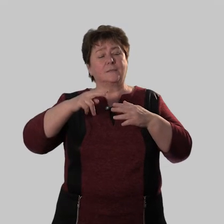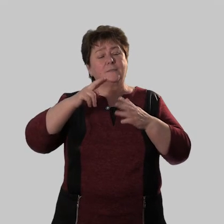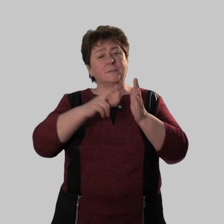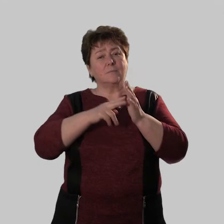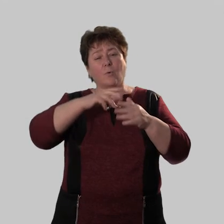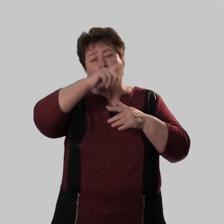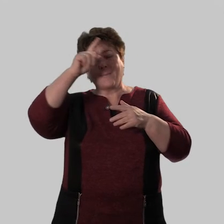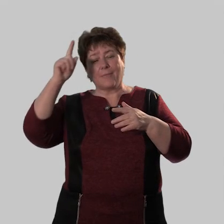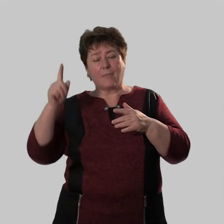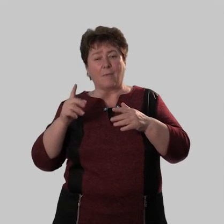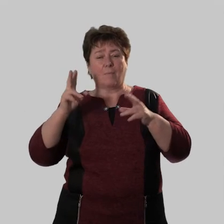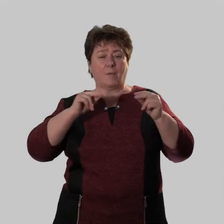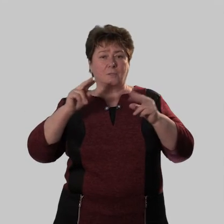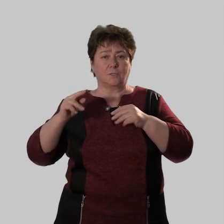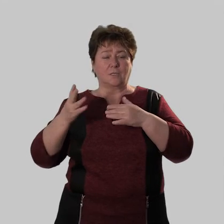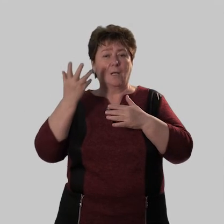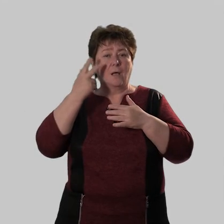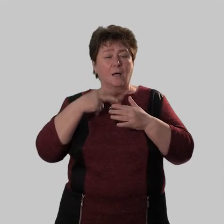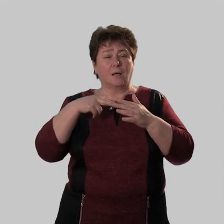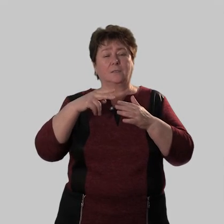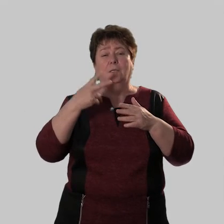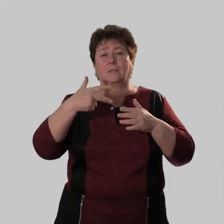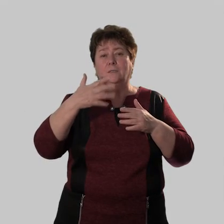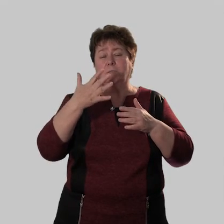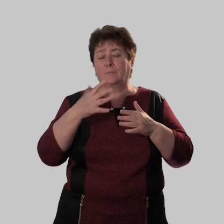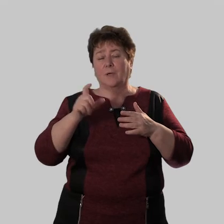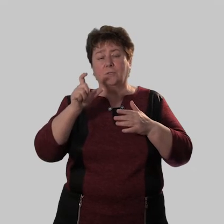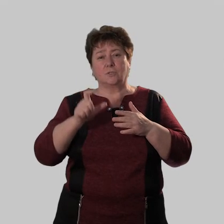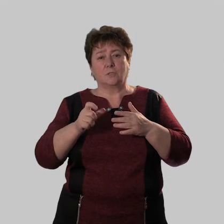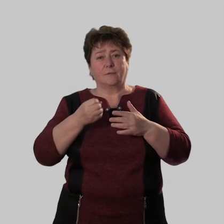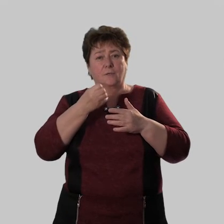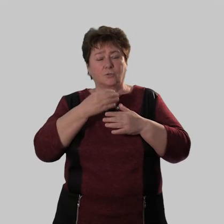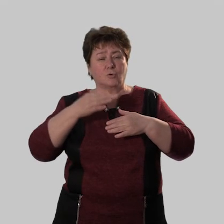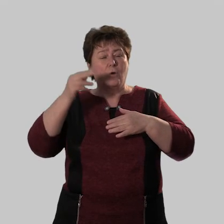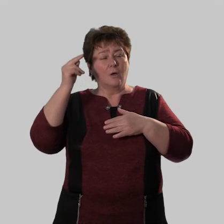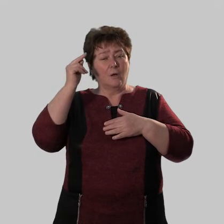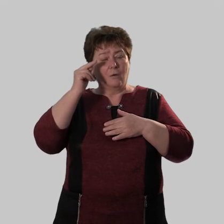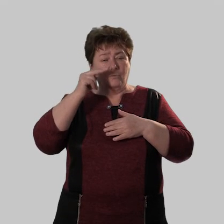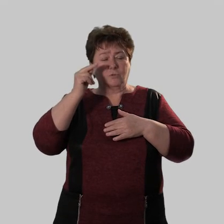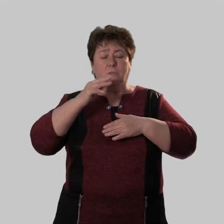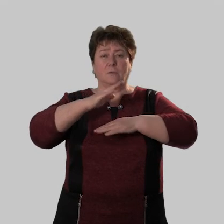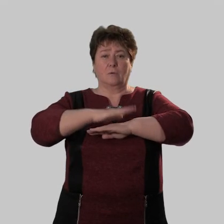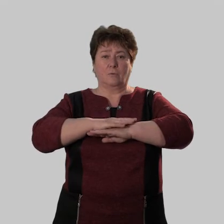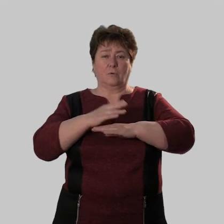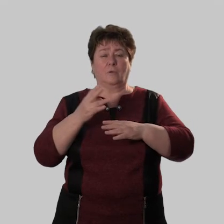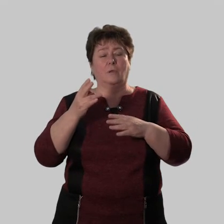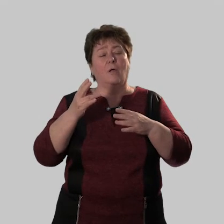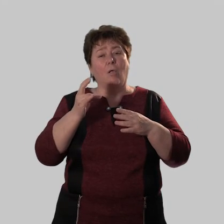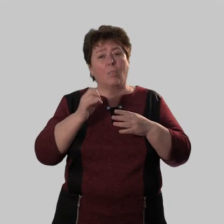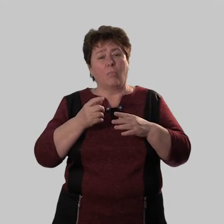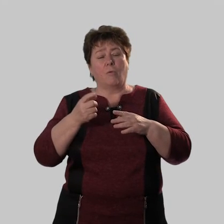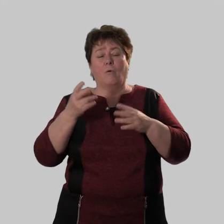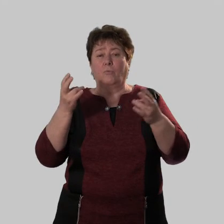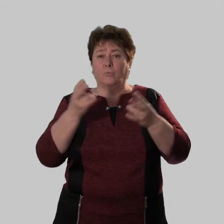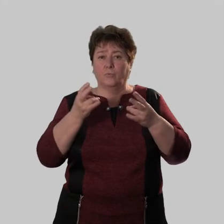счастья когда все 35 человек в седьмом классе хорошо работают на уроке но для этого